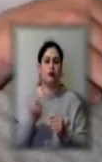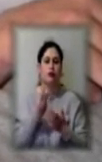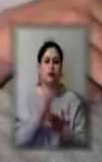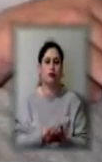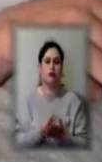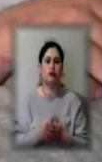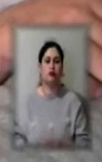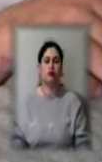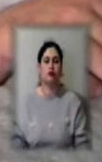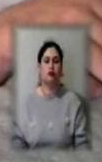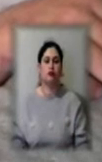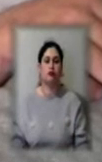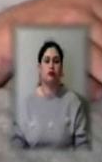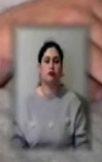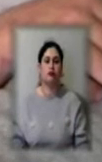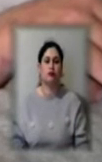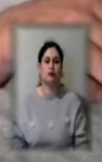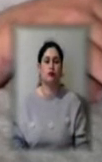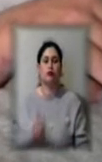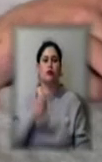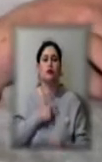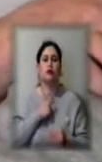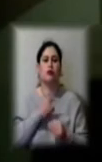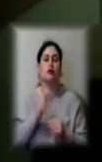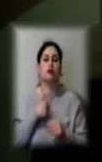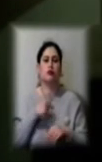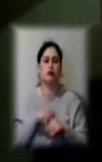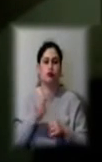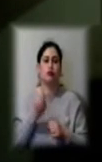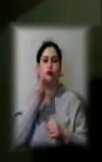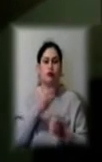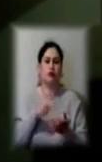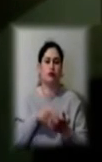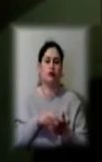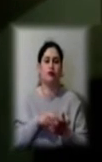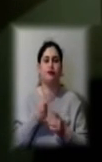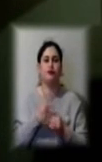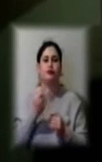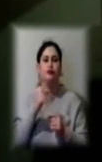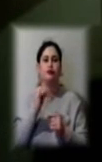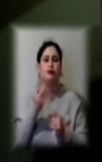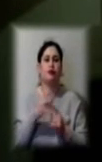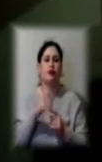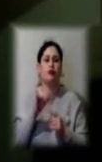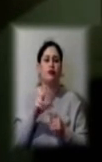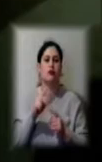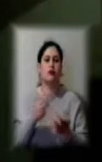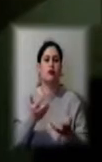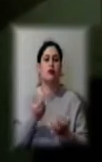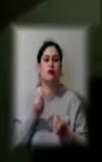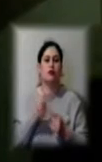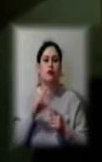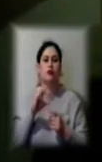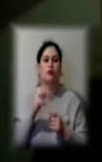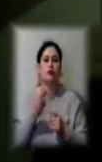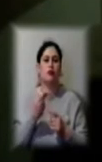Як зараз там хочеться? Нічого, на обличчя не йде. З 1 квітня медичний заклад отримує кошти від Національного центру здоров